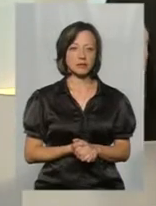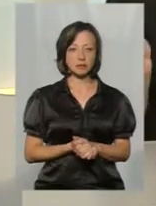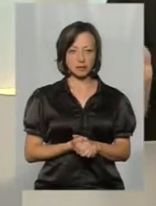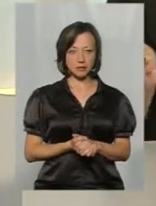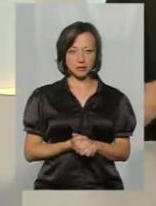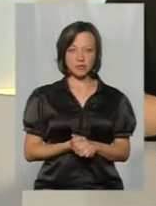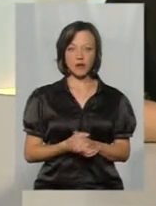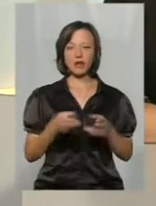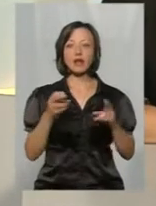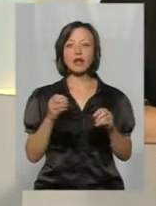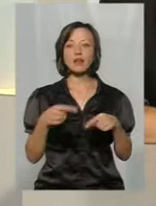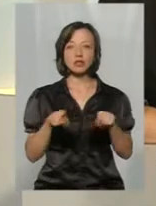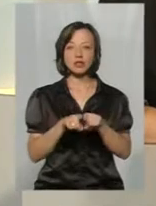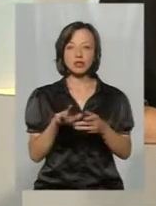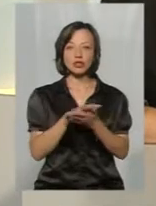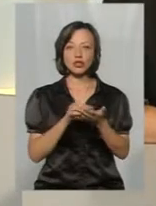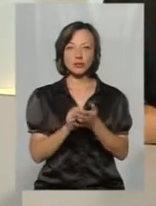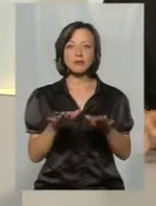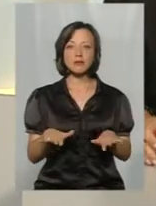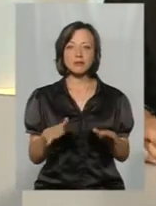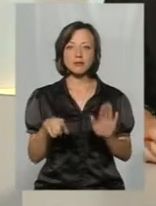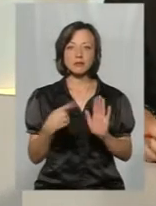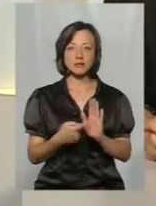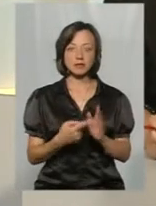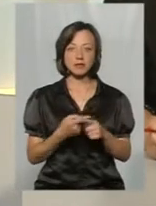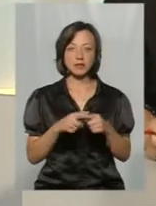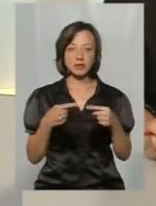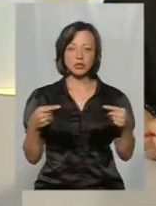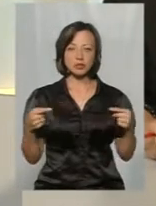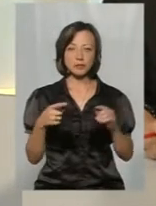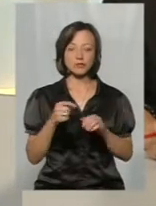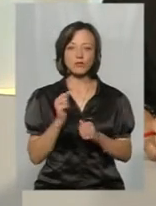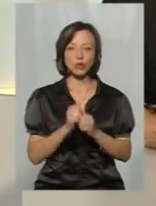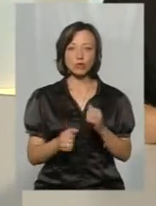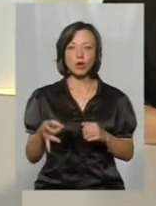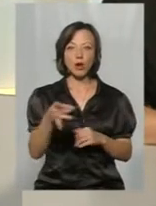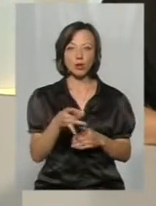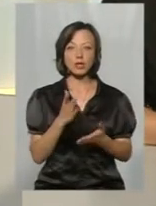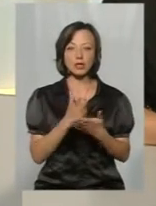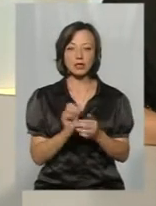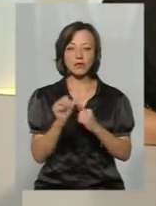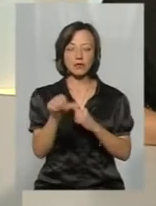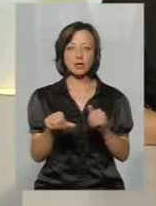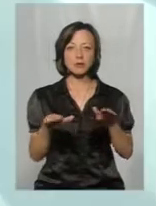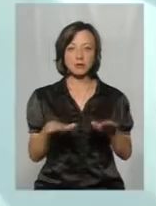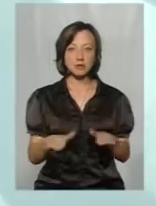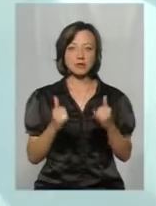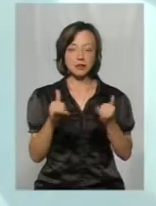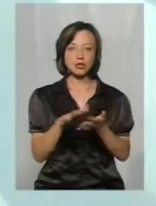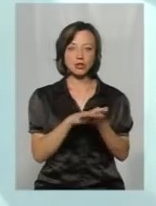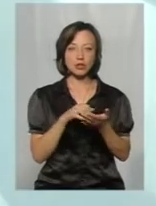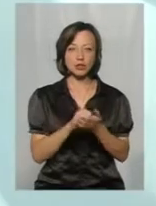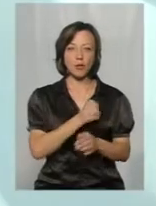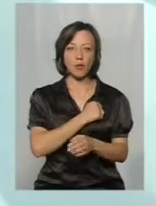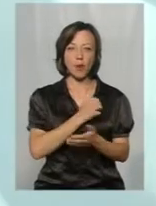Де все ж таки знищуєте такі небезпечні речі? В кожному районі є відведене місце для знищення